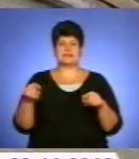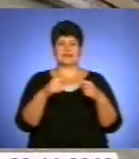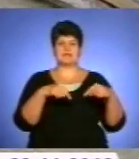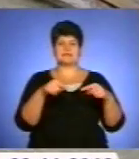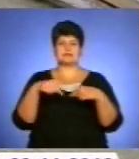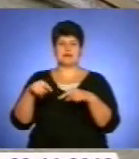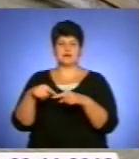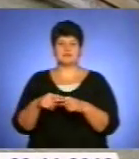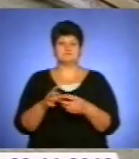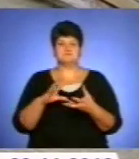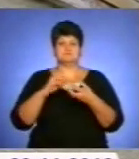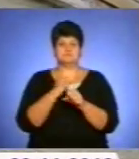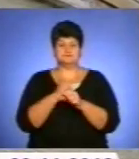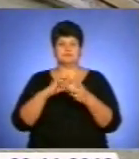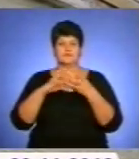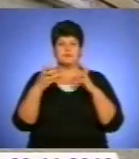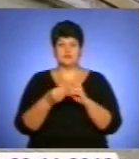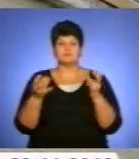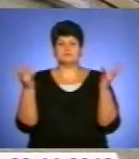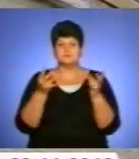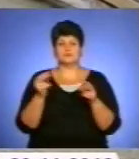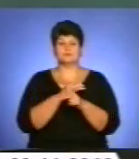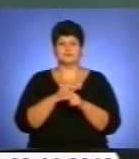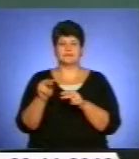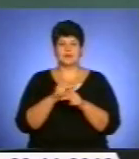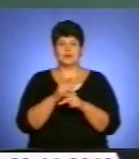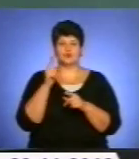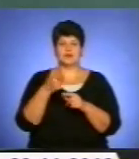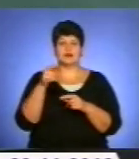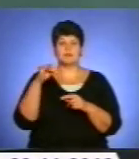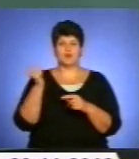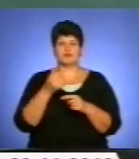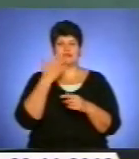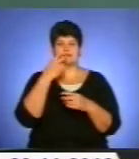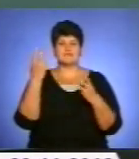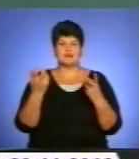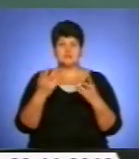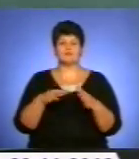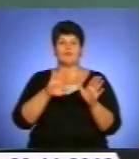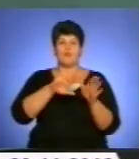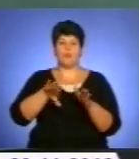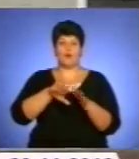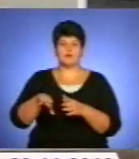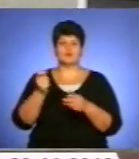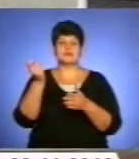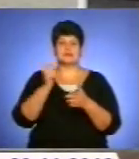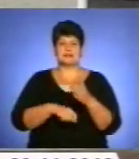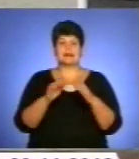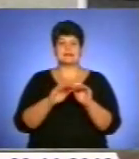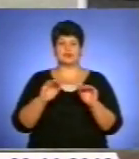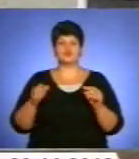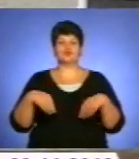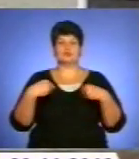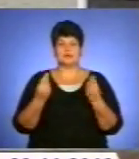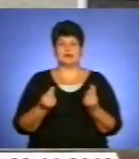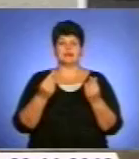прийшла до висновку, що заклад потребує ремонту, оскільки тут грибок і цвіль. Згоду про закриття садочку дала сесія районної